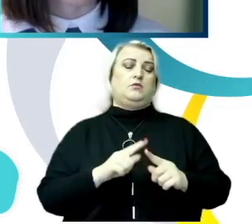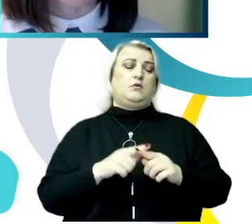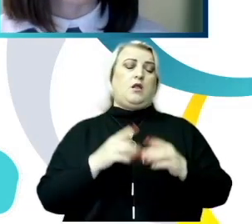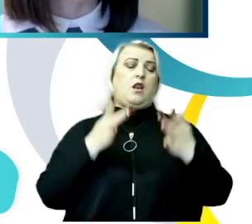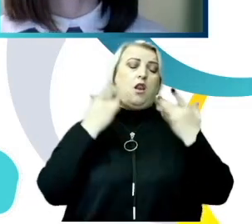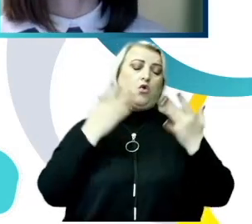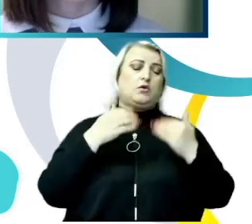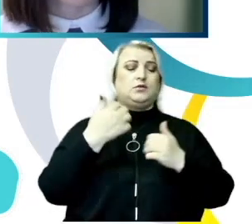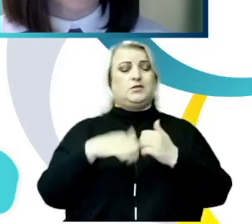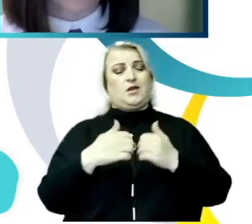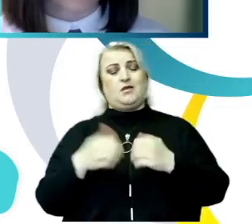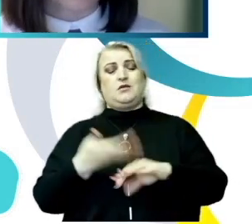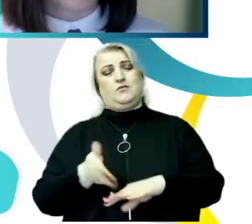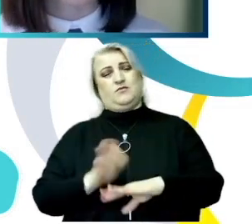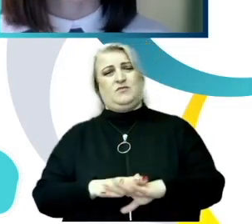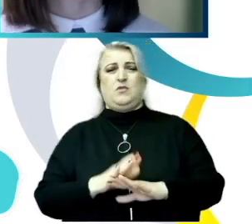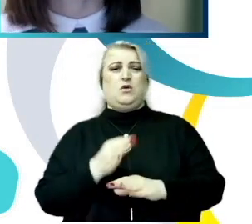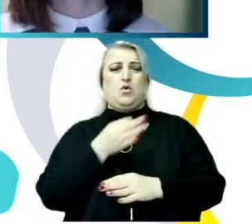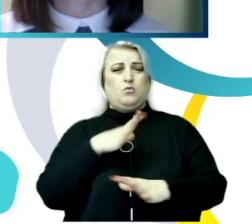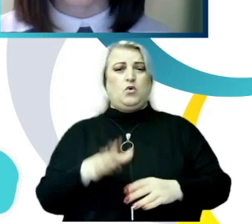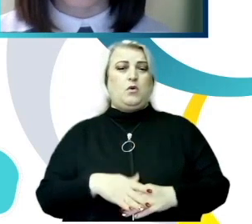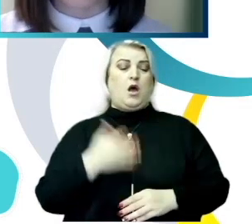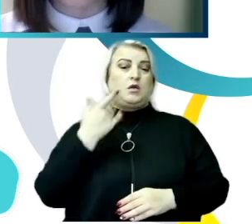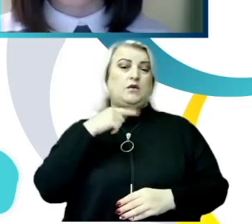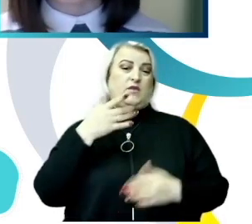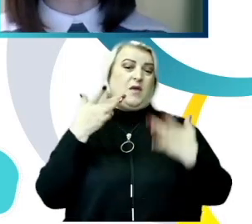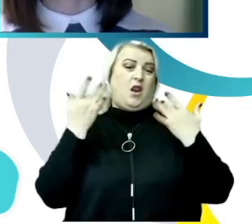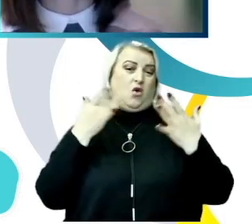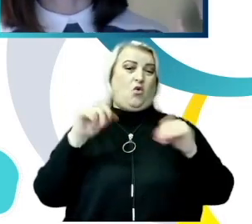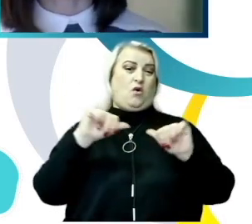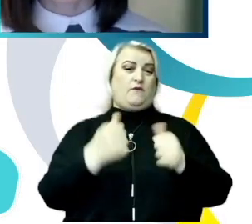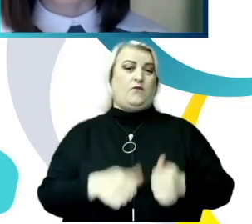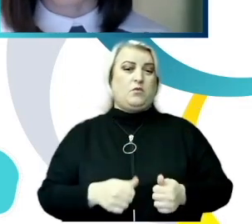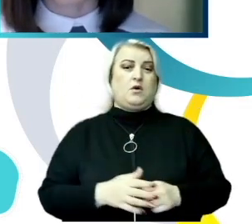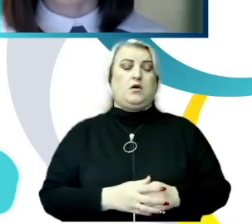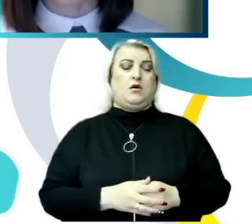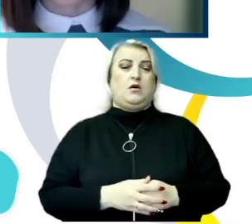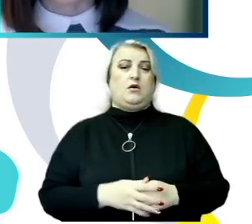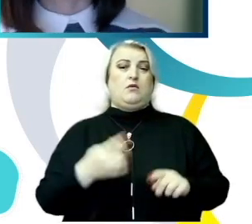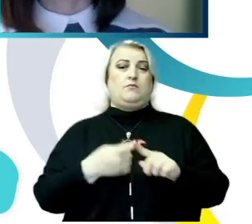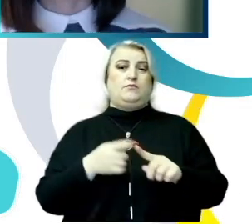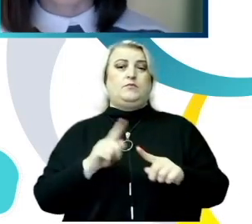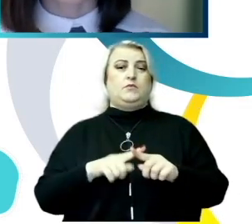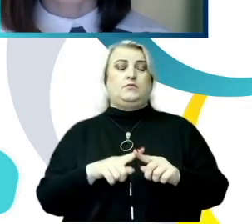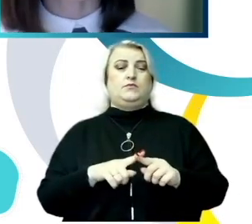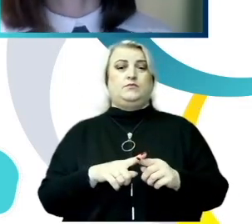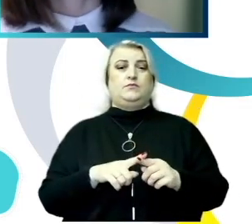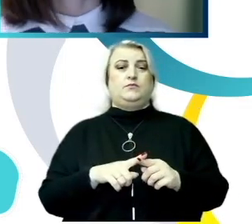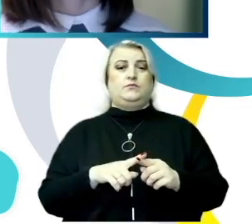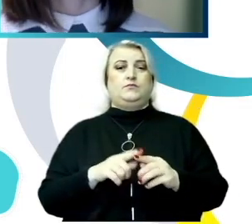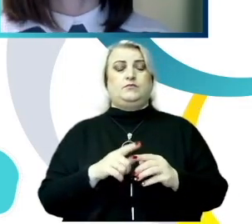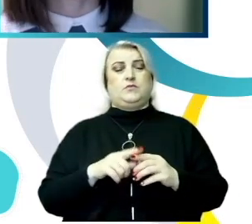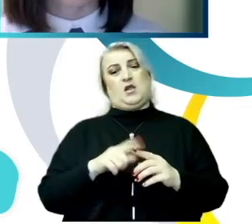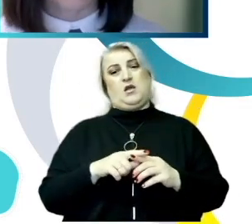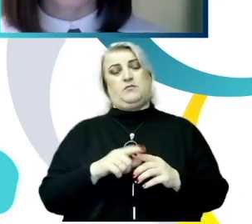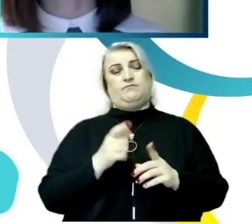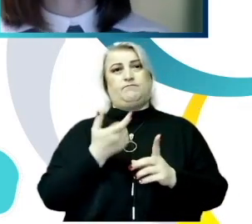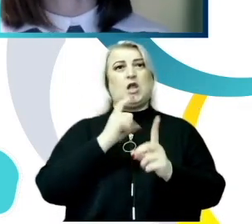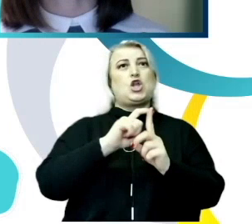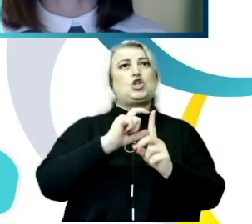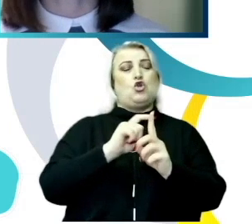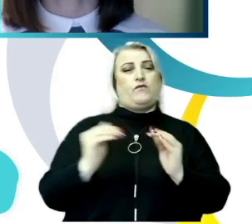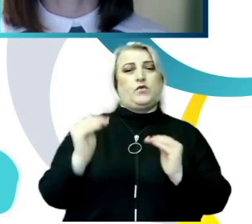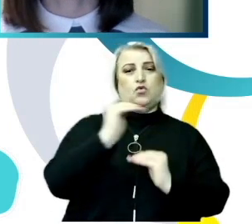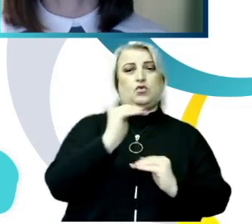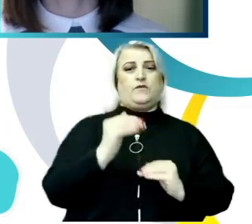medii sau grave. Când vorbim la forme subtile, ne referim mai mult la cele forme care sunt, să zic, la nivel verbal, priviri